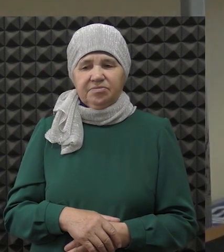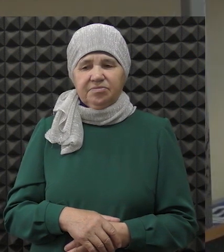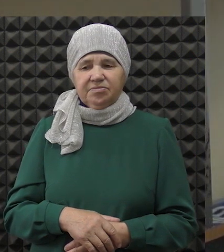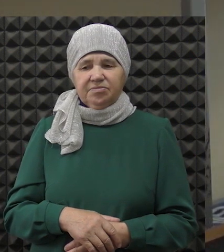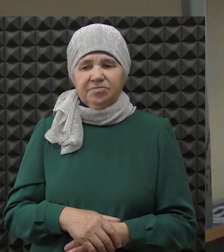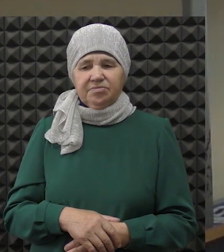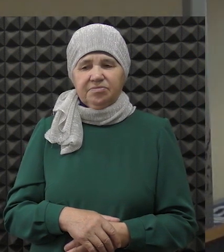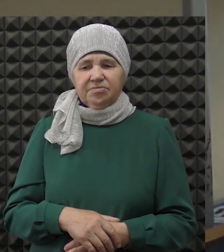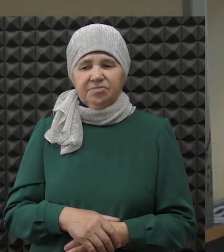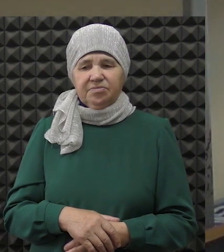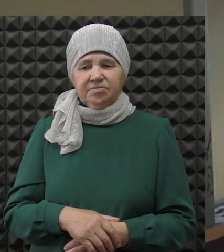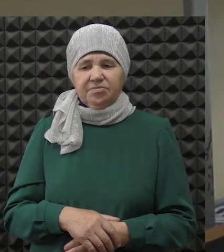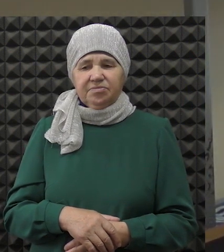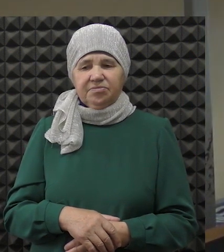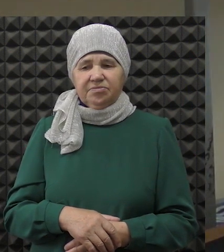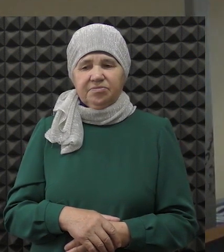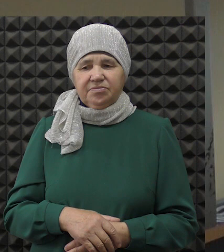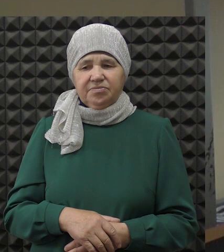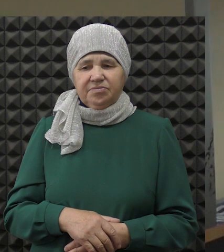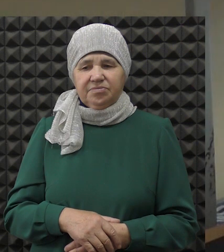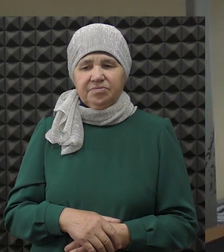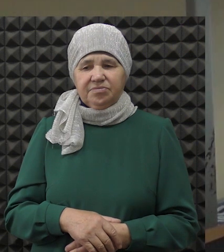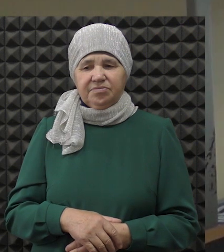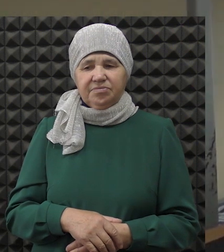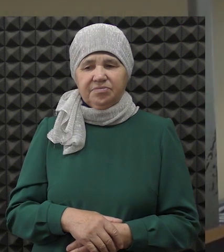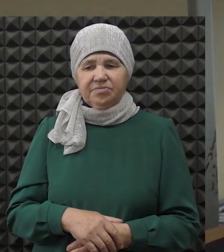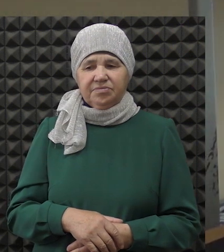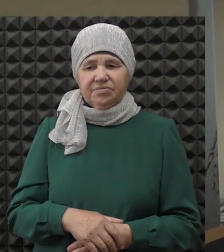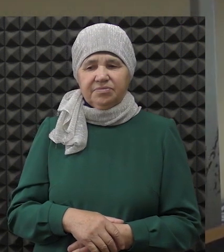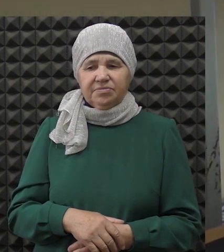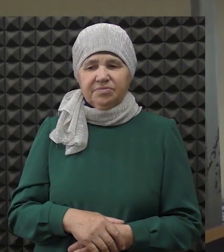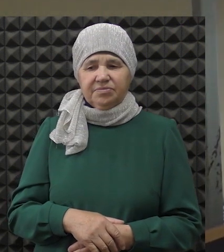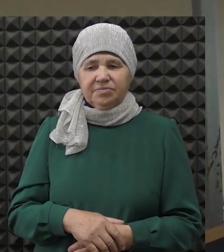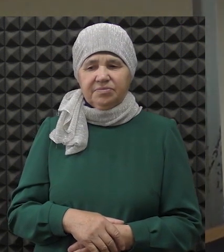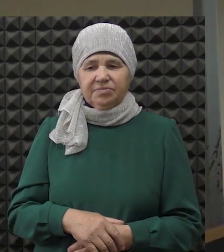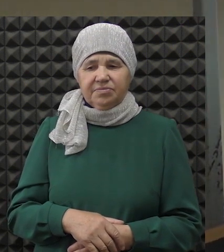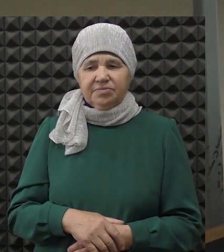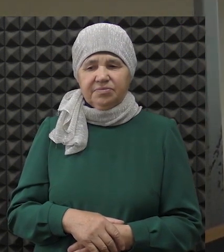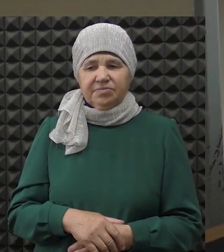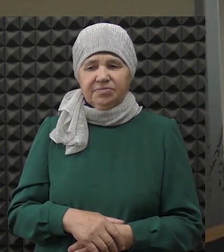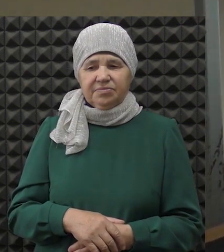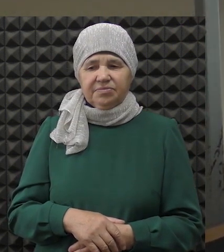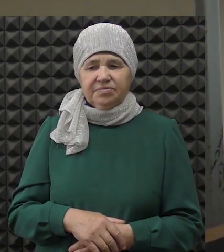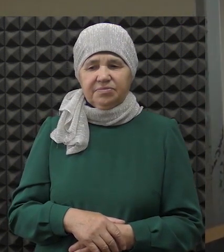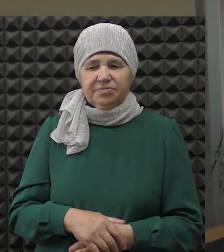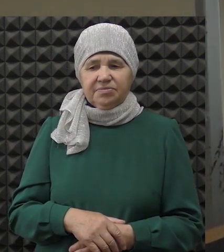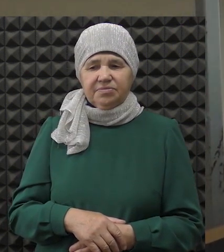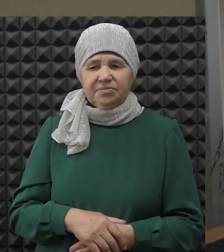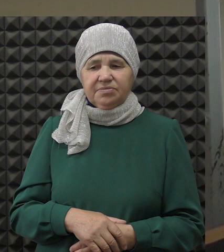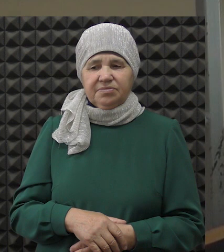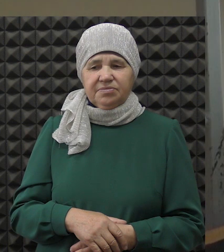вот недавно узнали, сколько точно надо делать это, частей намаза.